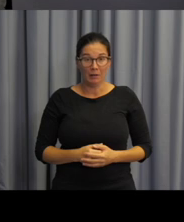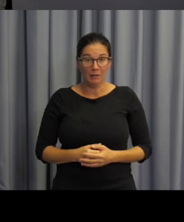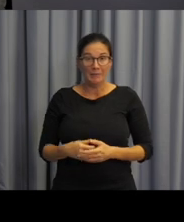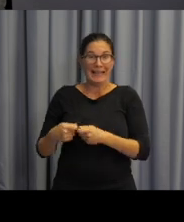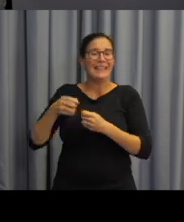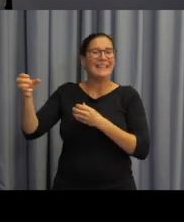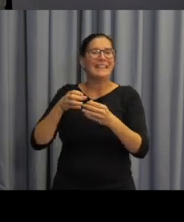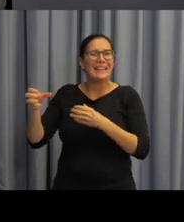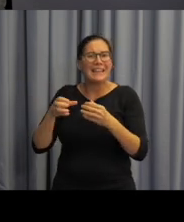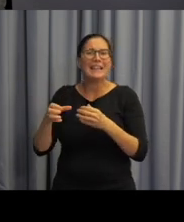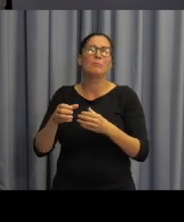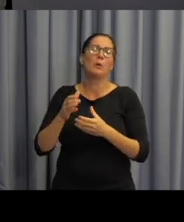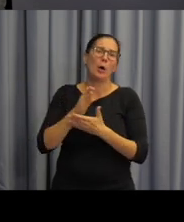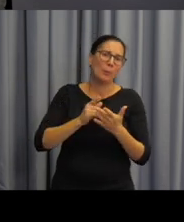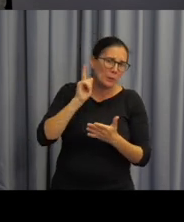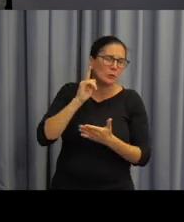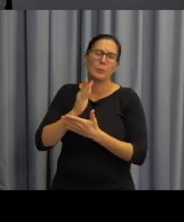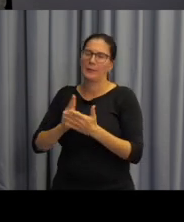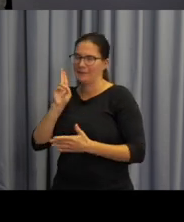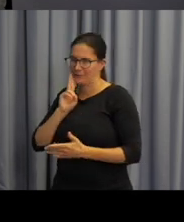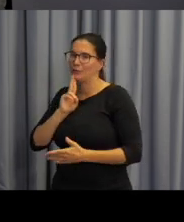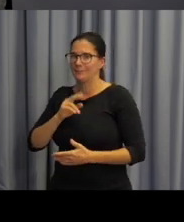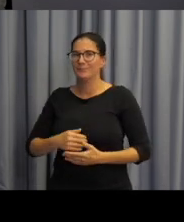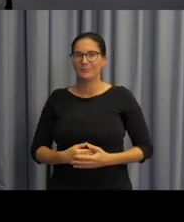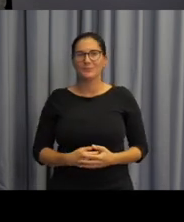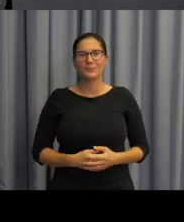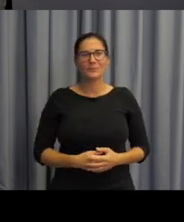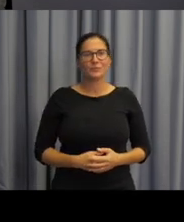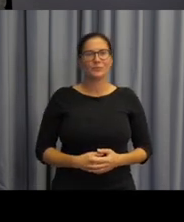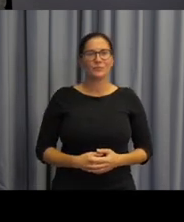členové toho týmu byly jak slyšící, tak neslyšící.